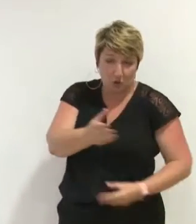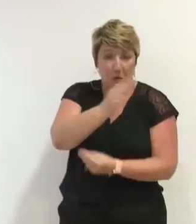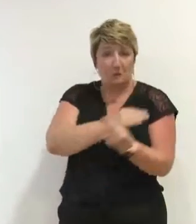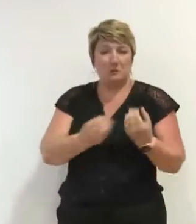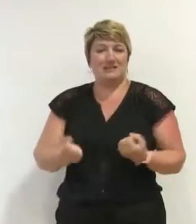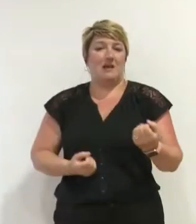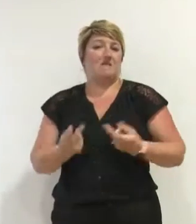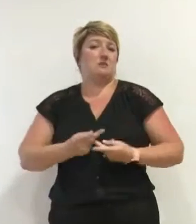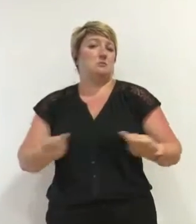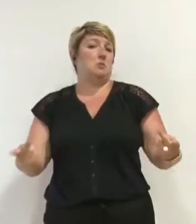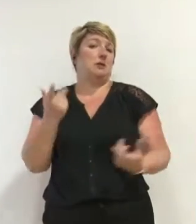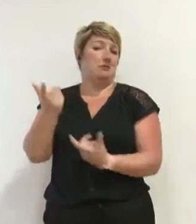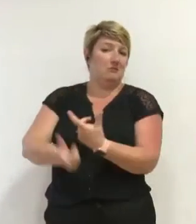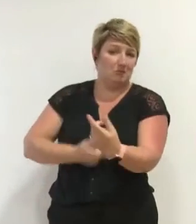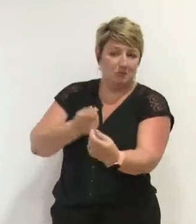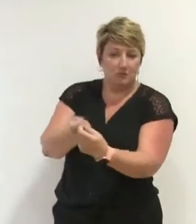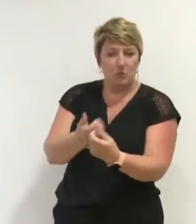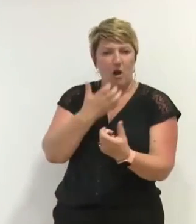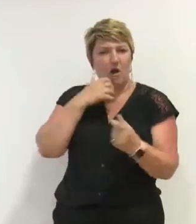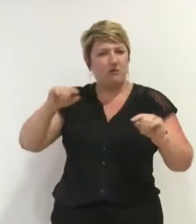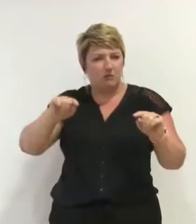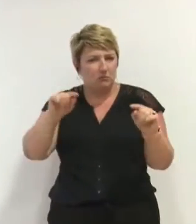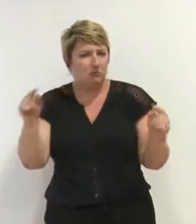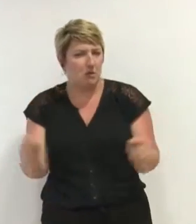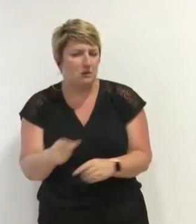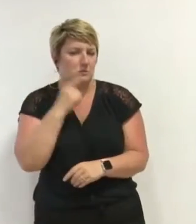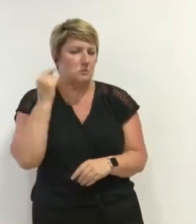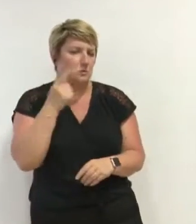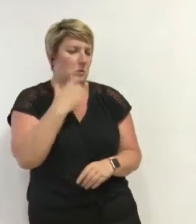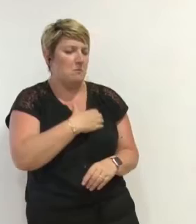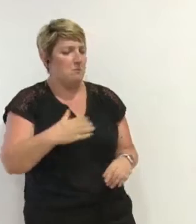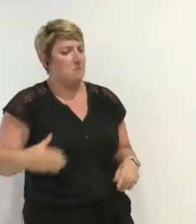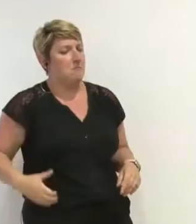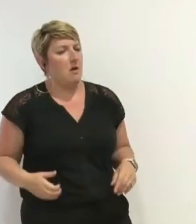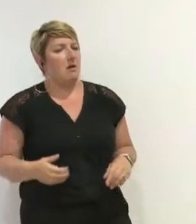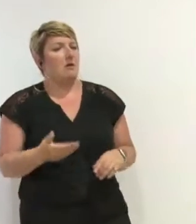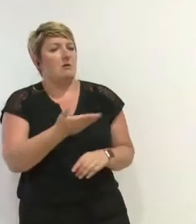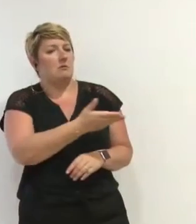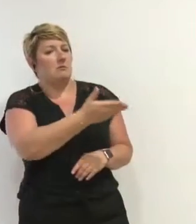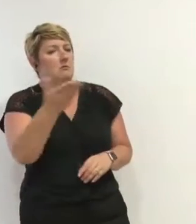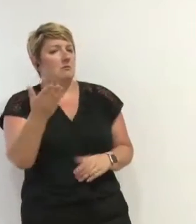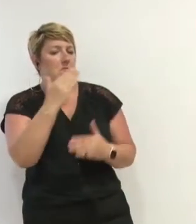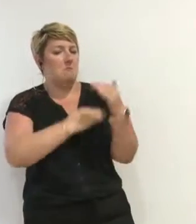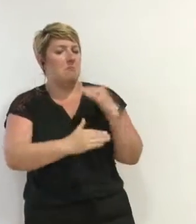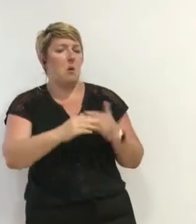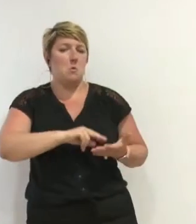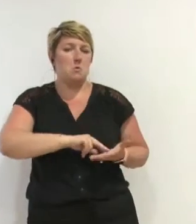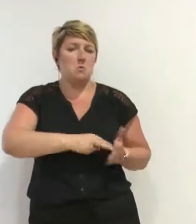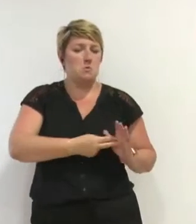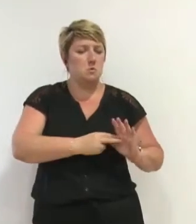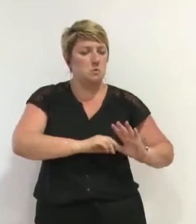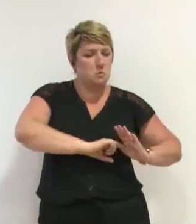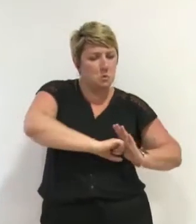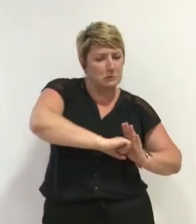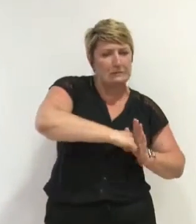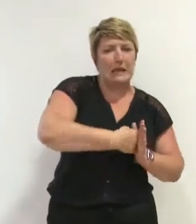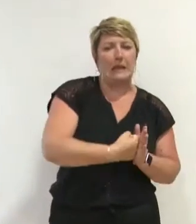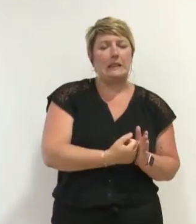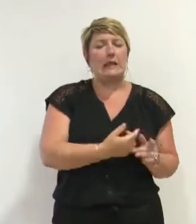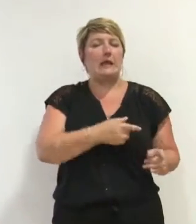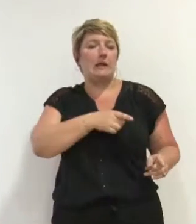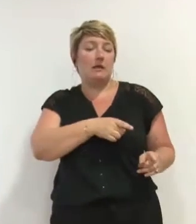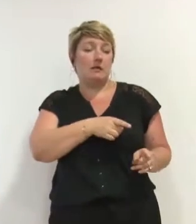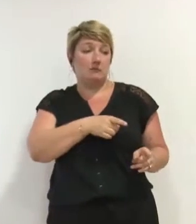Alors je voudrais faire une petite digression, monsieur le maire. Contrairement à ce que peut laisser penser votre plan d'austérité, vous nous avez dit tout à l'heure,